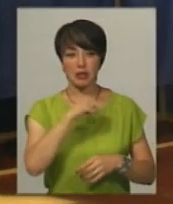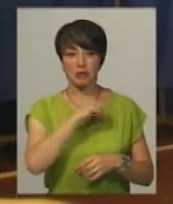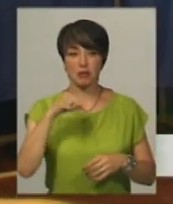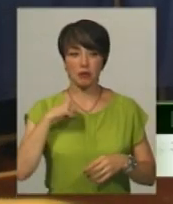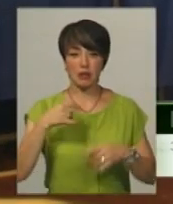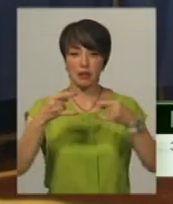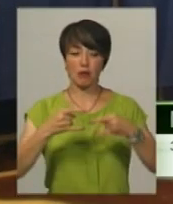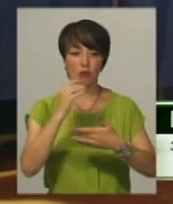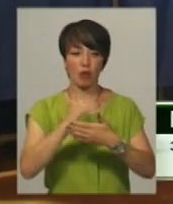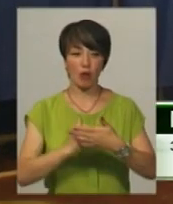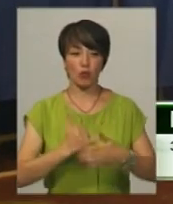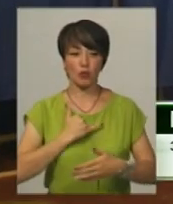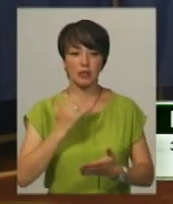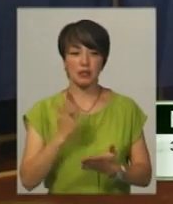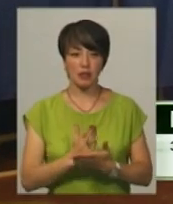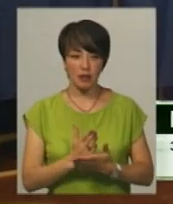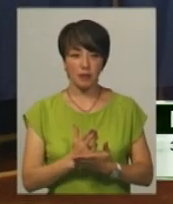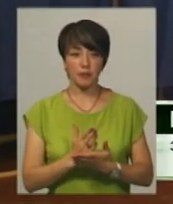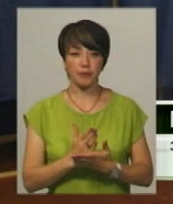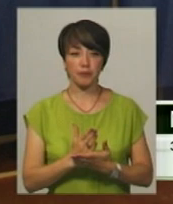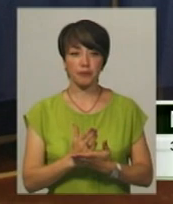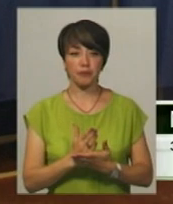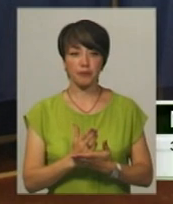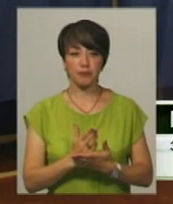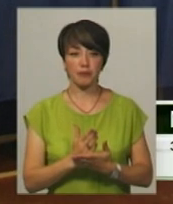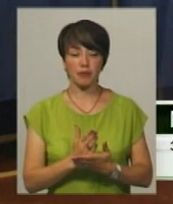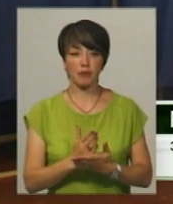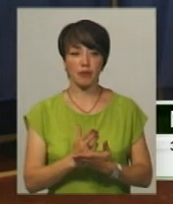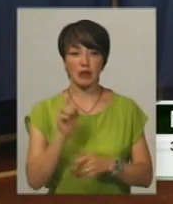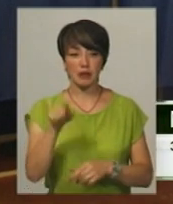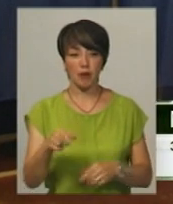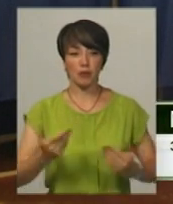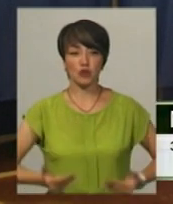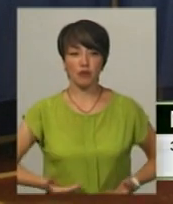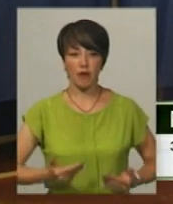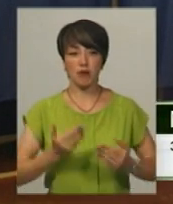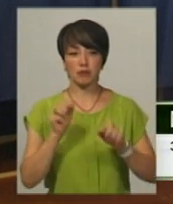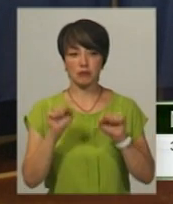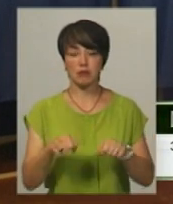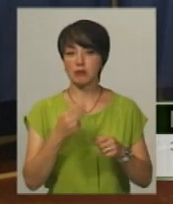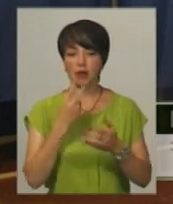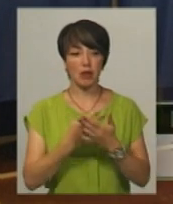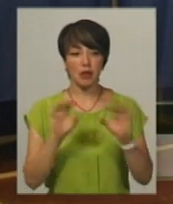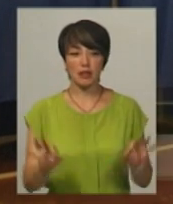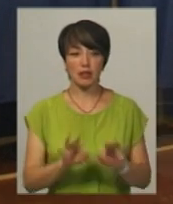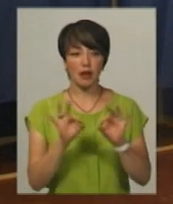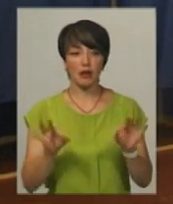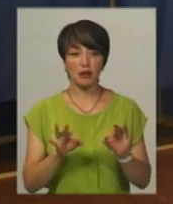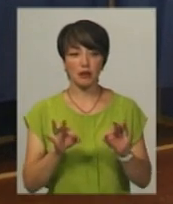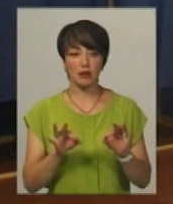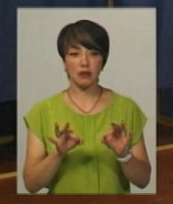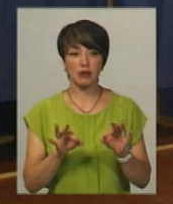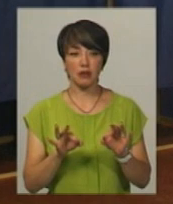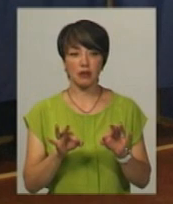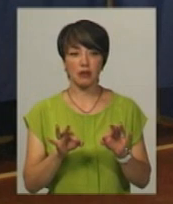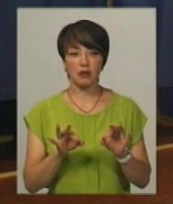телепрограмі є у нас, на відділі, де ми там проживаємо. Тут немає ніяких, хтось